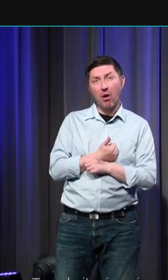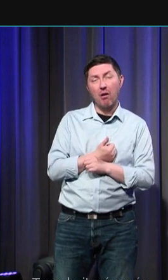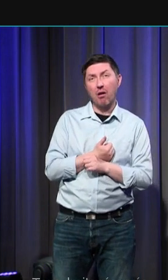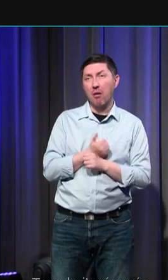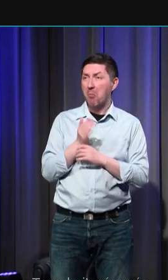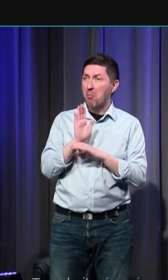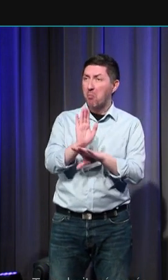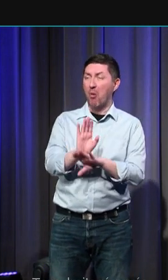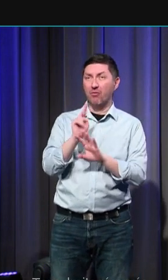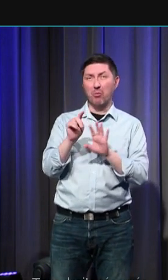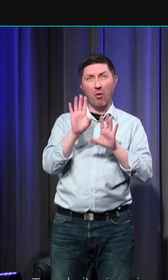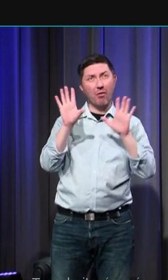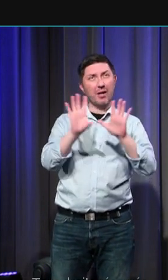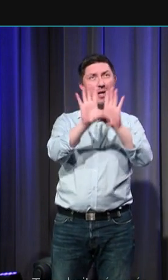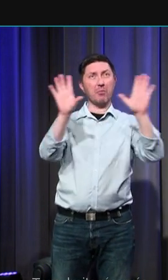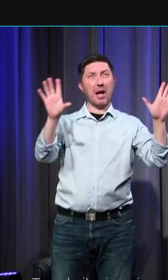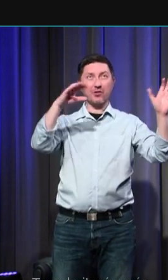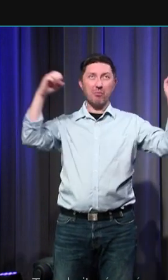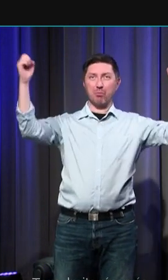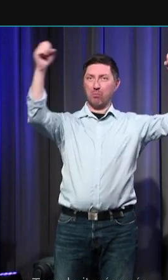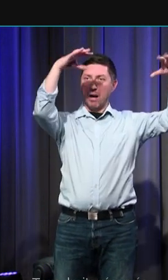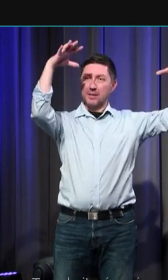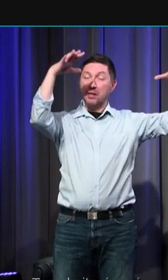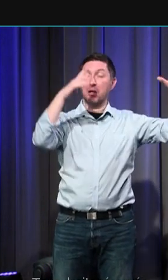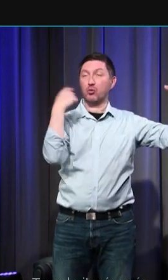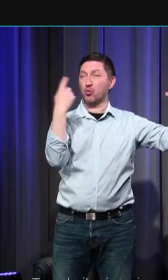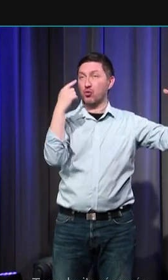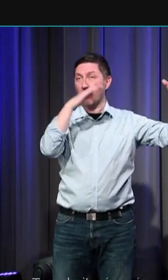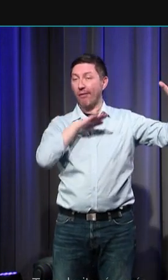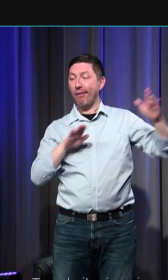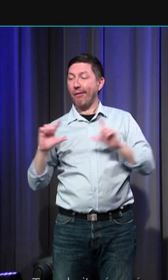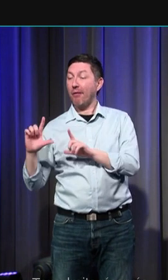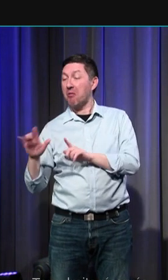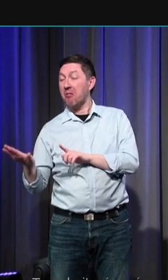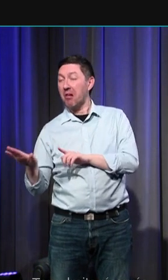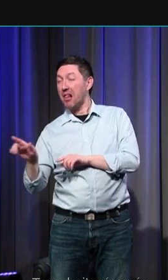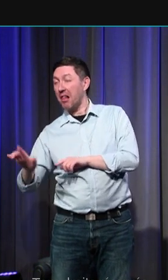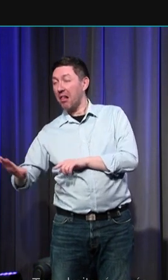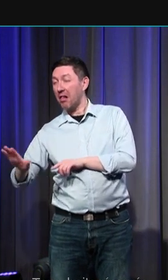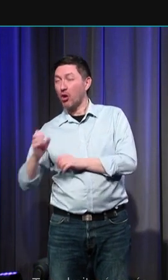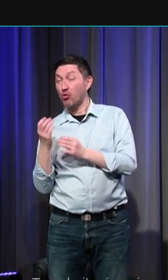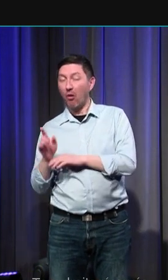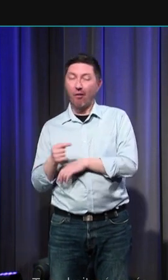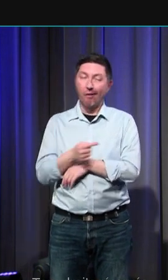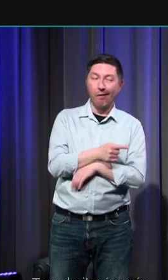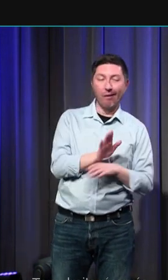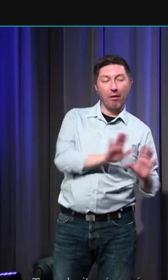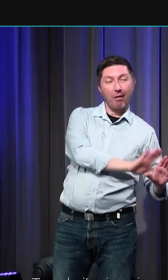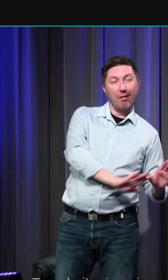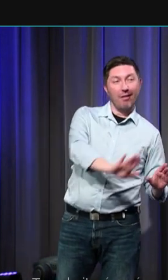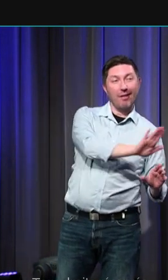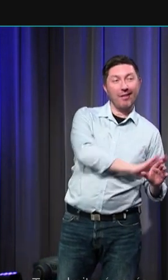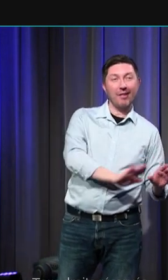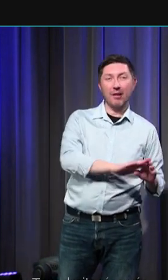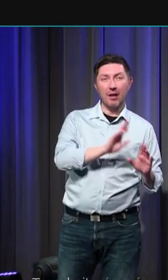essayent de mettre en image le paradis vous verrez toujours qu'il y a dans un petit coin souvent sur la gauche un endroit pour les